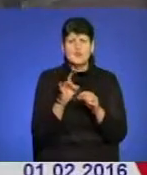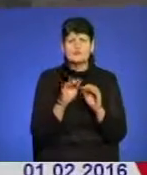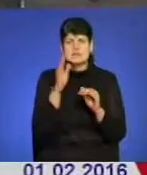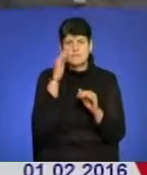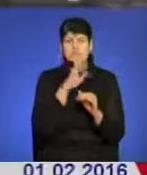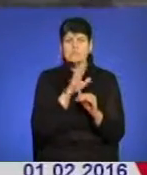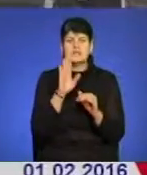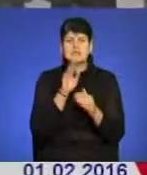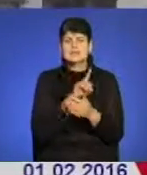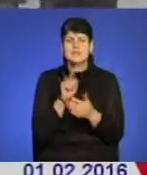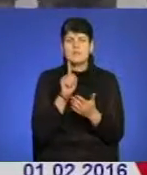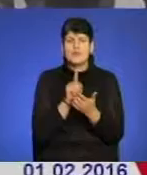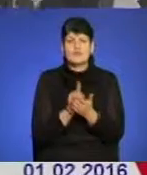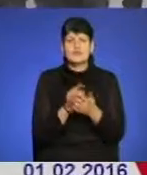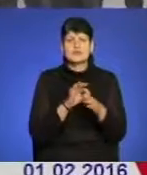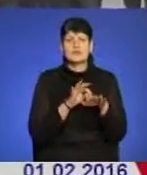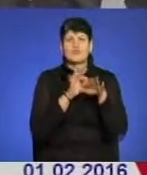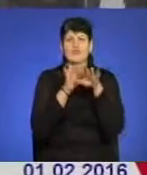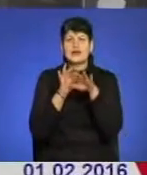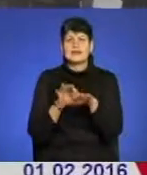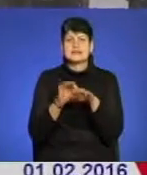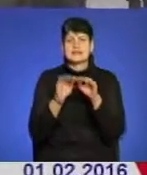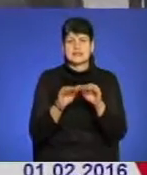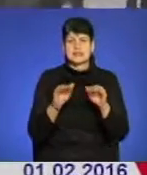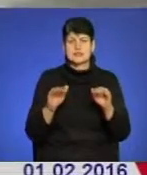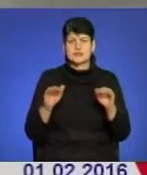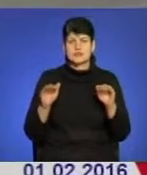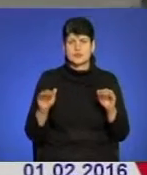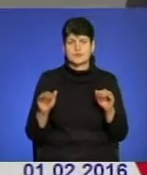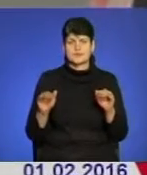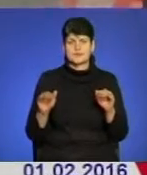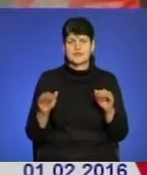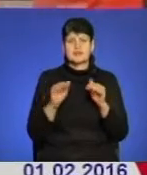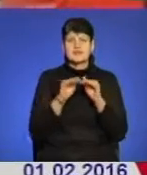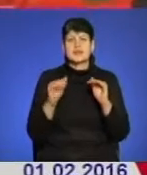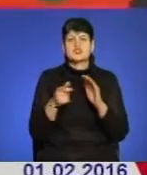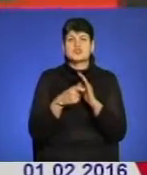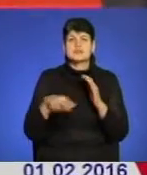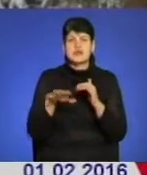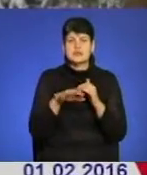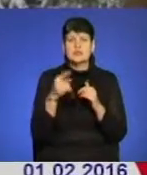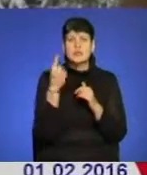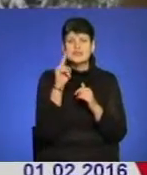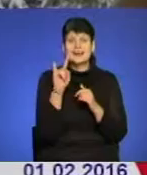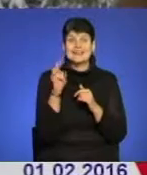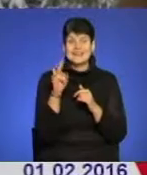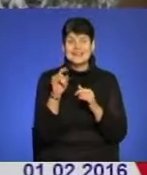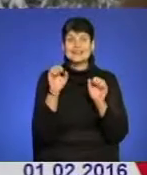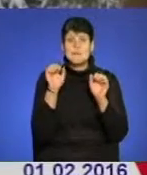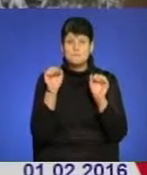повинні вести діток, зокрема, в дитячі заклади, тому що одна дитина може,